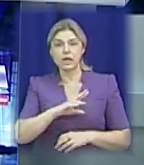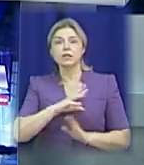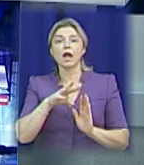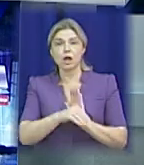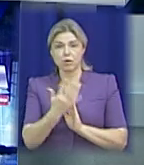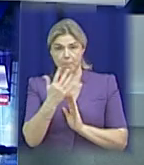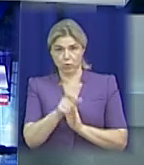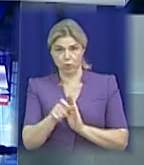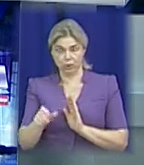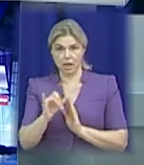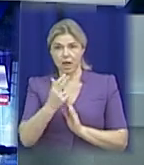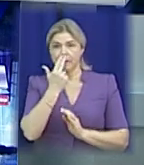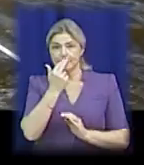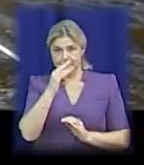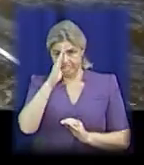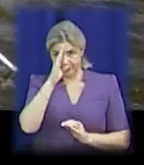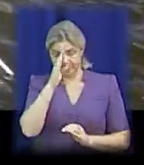серед них підліток».